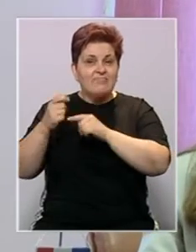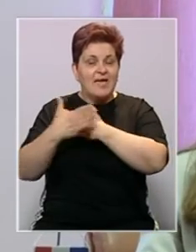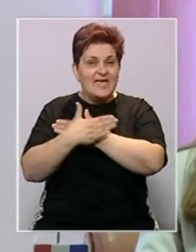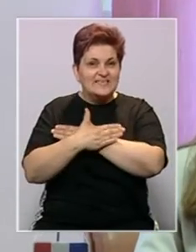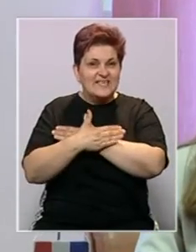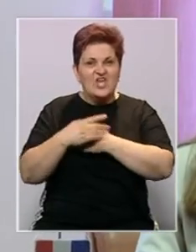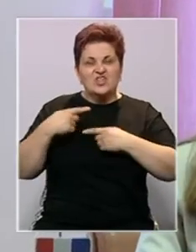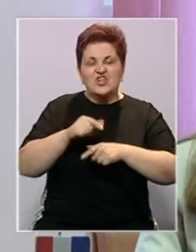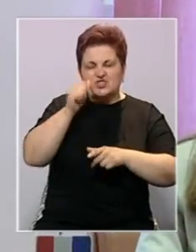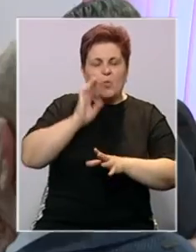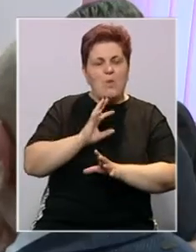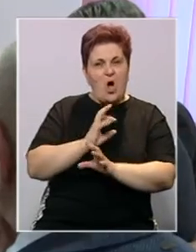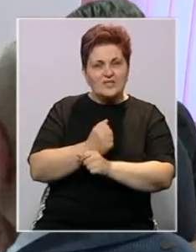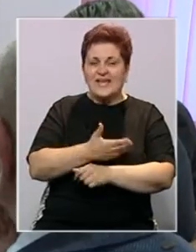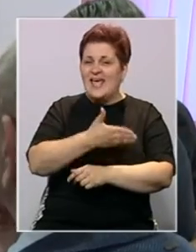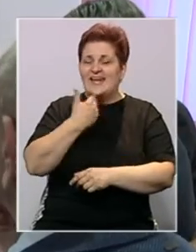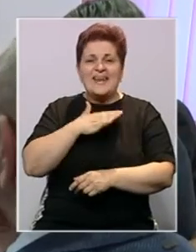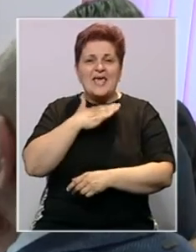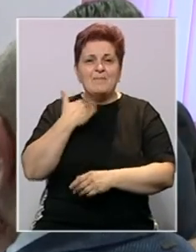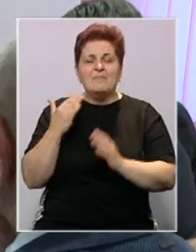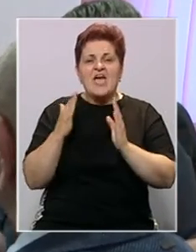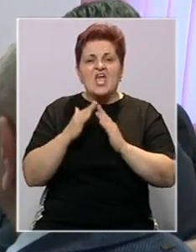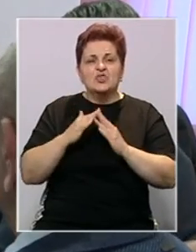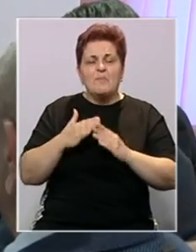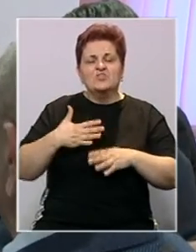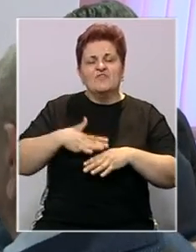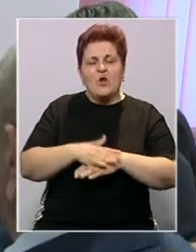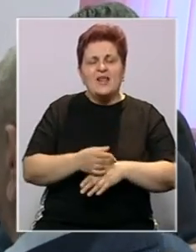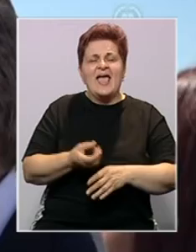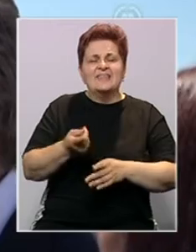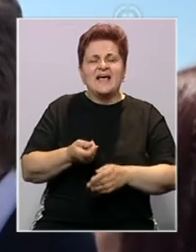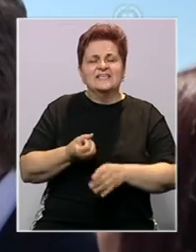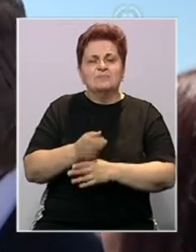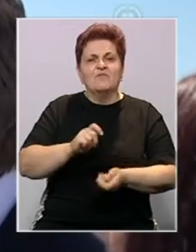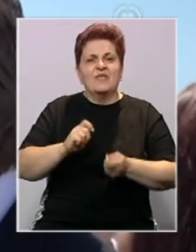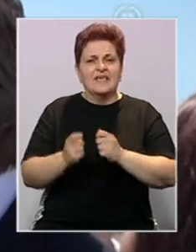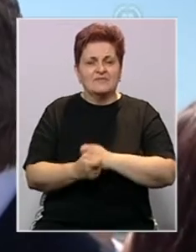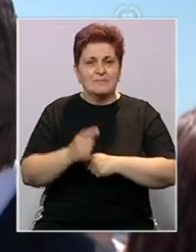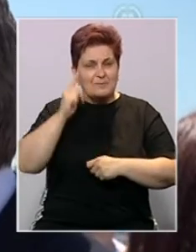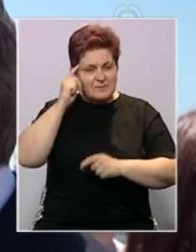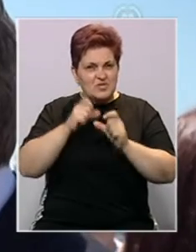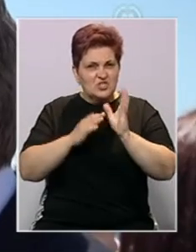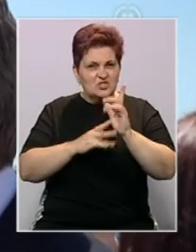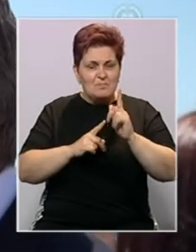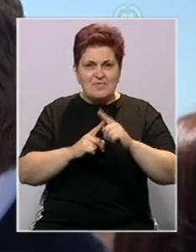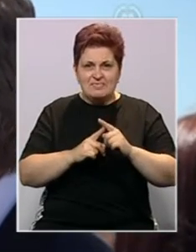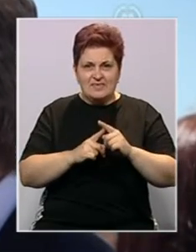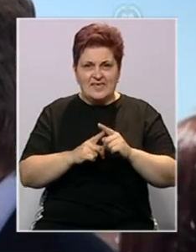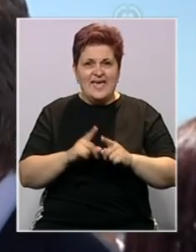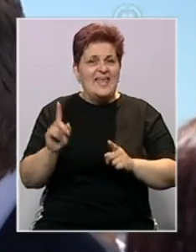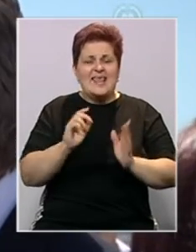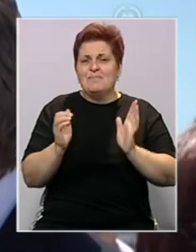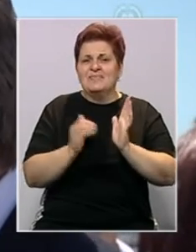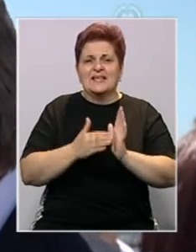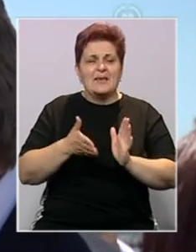-a BiH žali što u Bosni i Hercegovini nema dovoljno domaće volje za provođenje reforme. Mislim da gospodin Šmit neće iš, niti bi